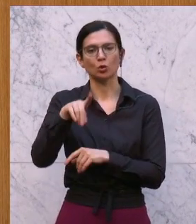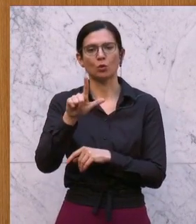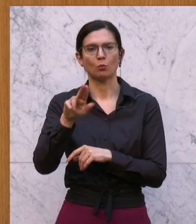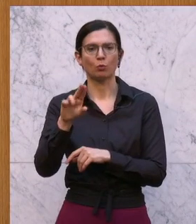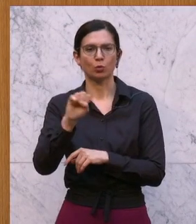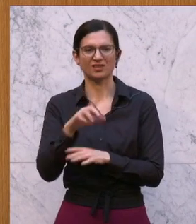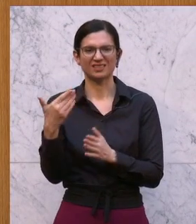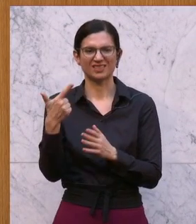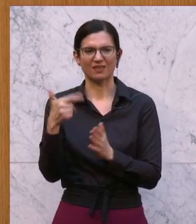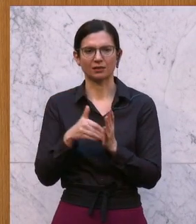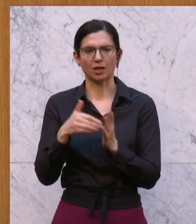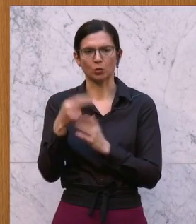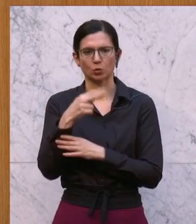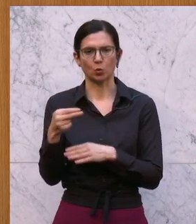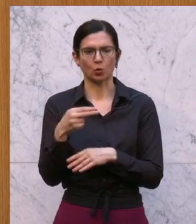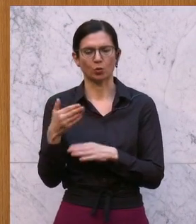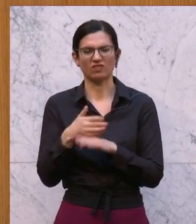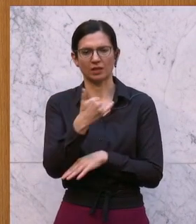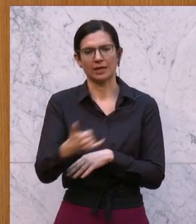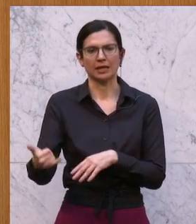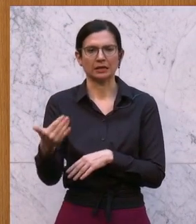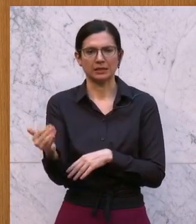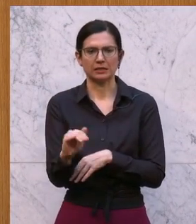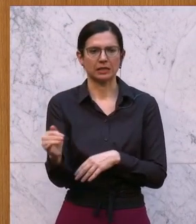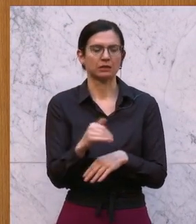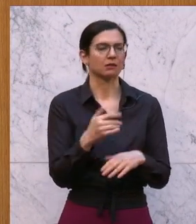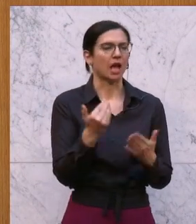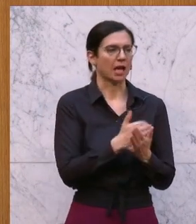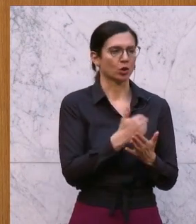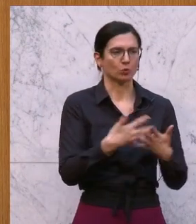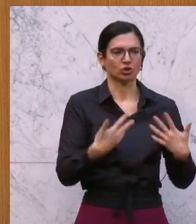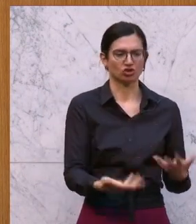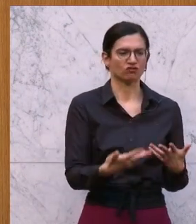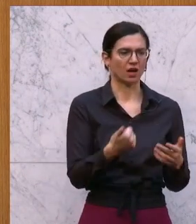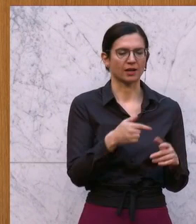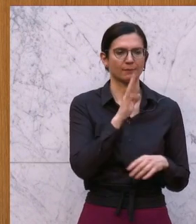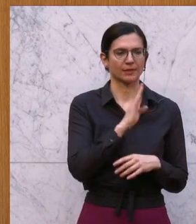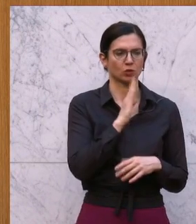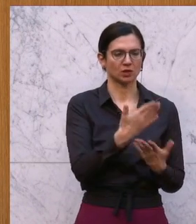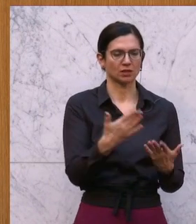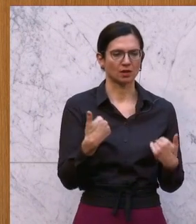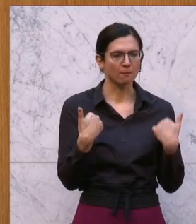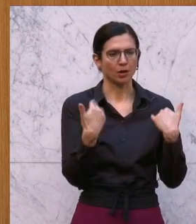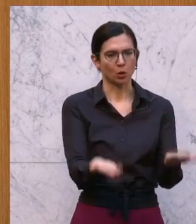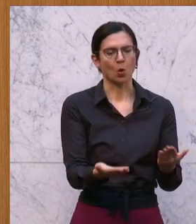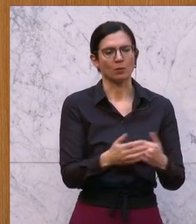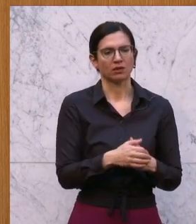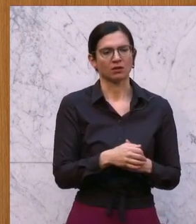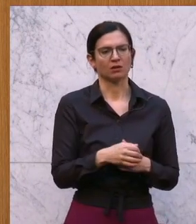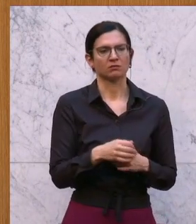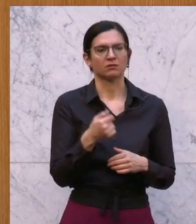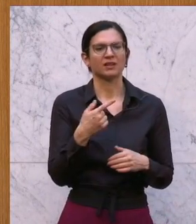Euro pro Kind und Jahr erhöht worden ist. Einkommensschwache, vor allem die Pensionisten, sind mit mehrmaligen